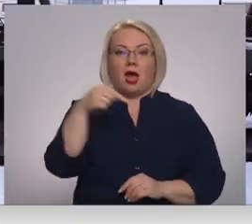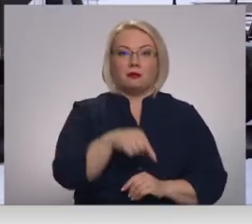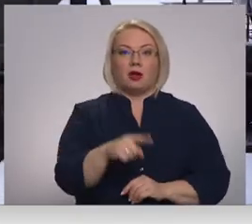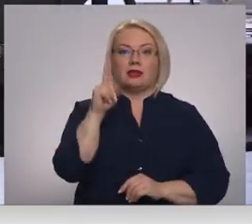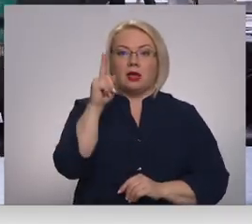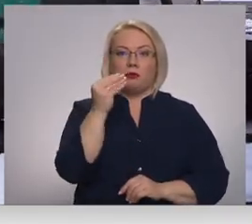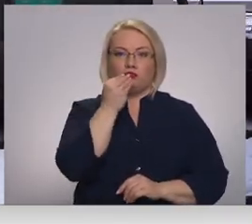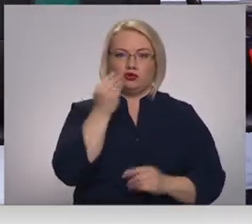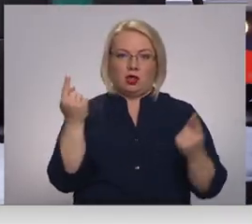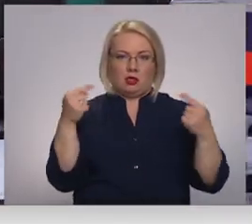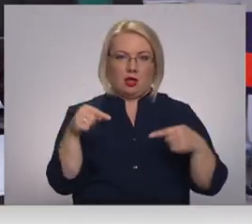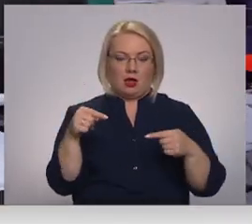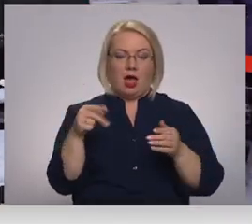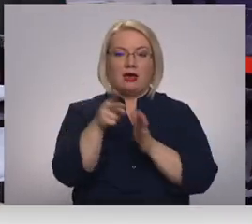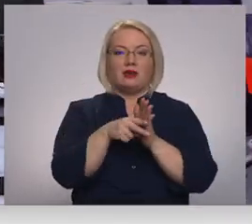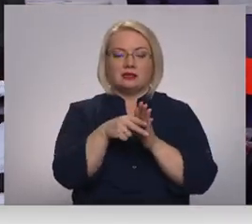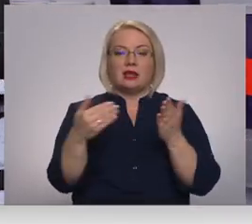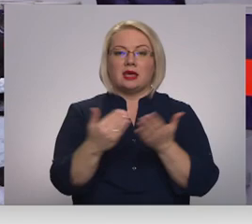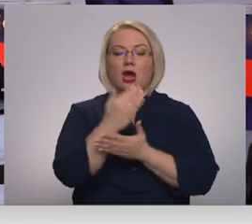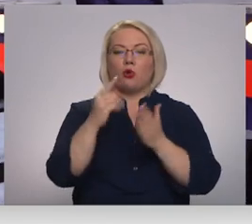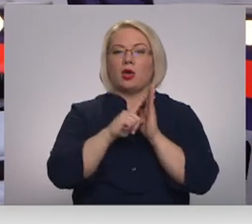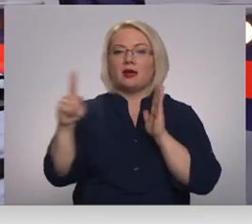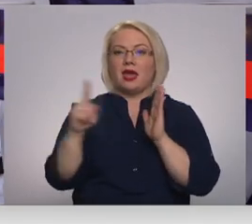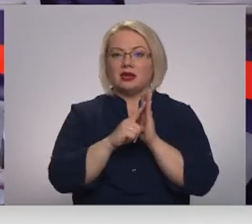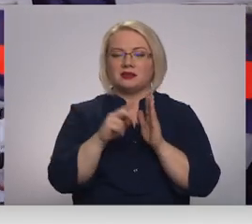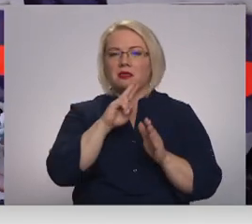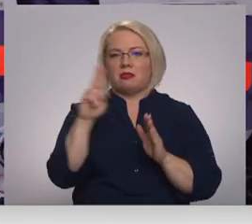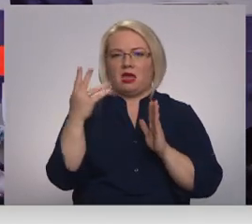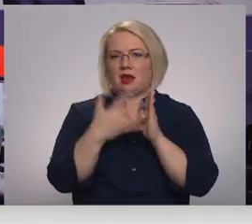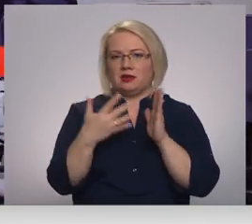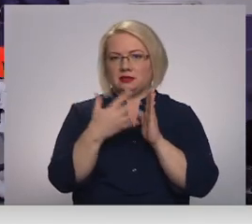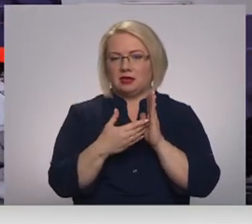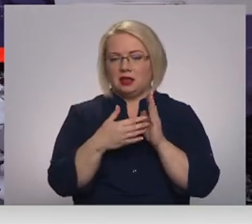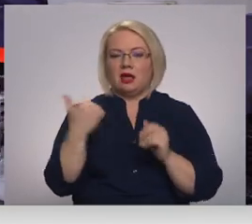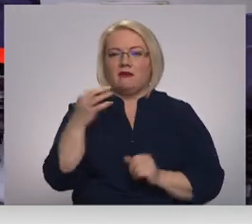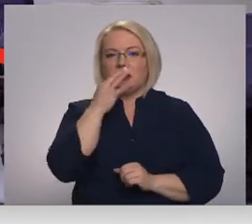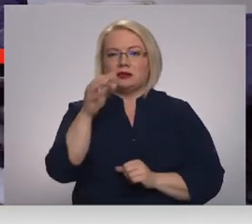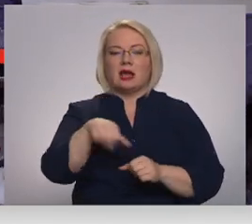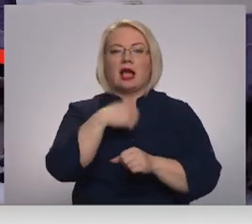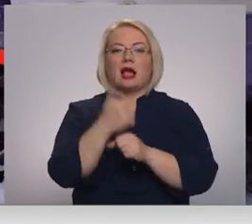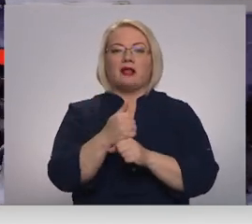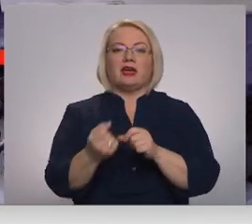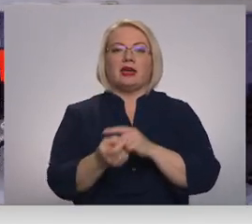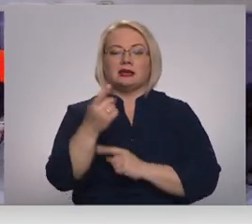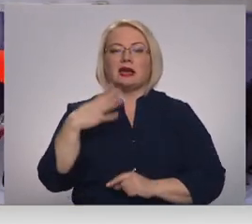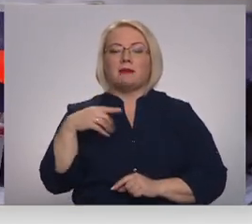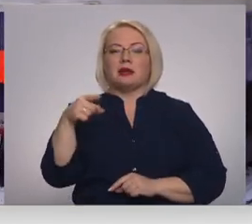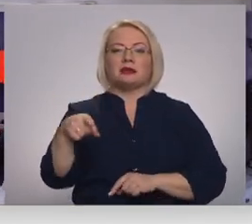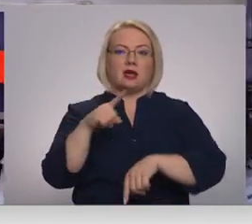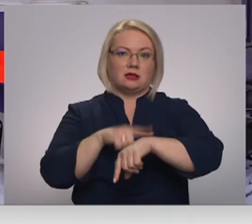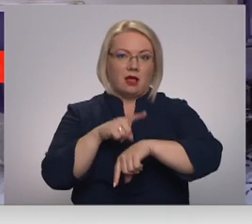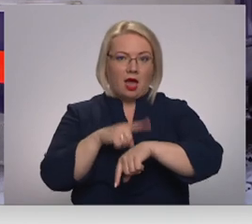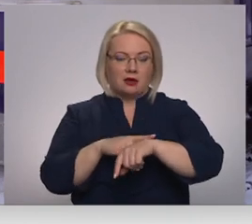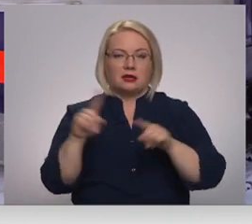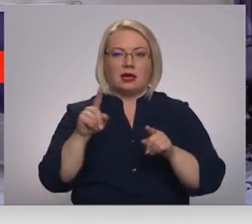pusdienlaikā. Vilciena jaunais reizes šo problēmu nerisina. Galvenais iemesls, kāpēc ir tieši šādi laiki, ir